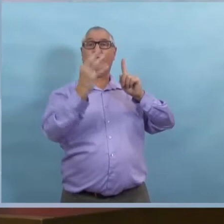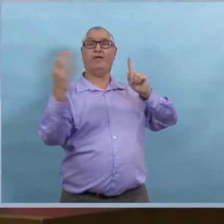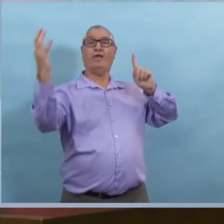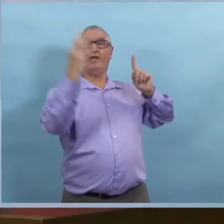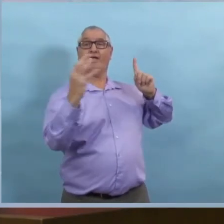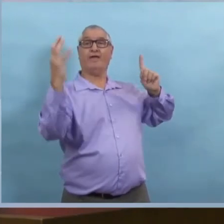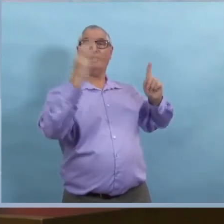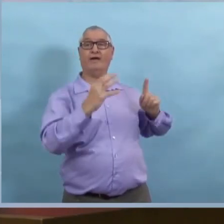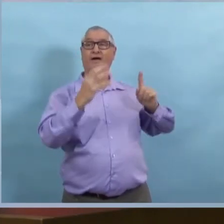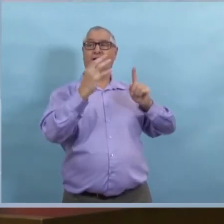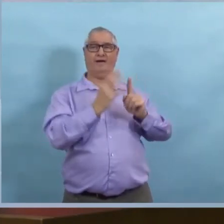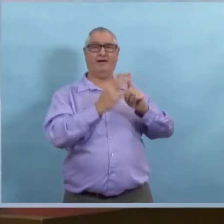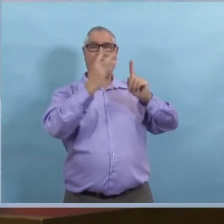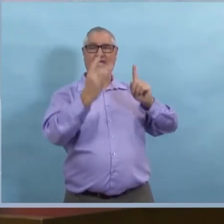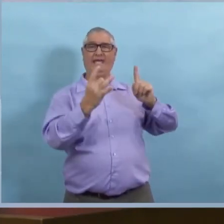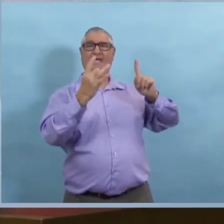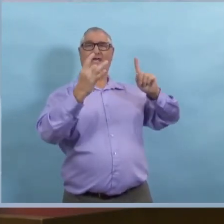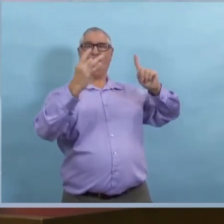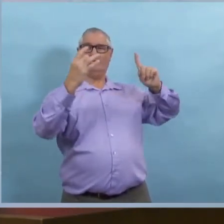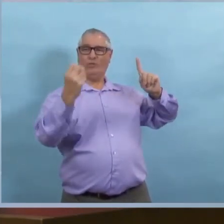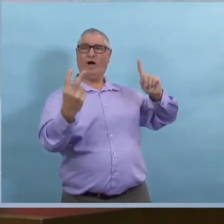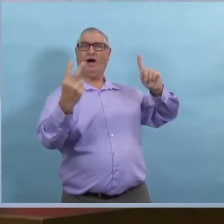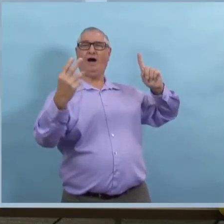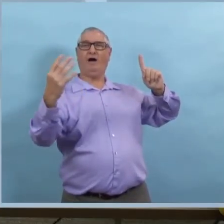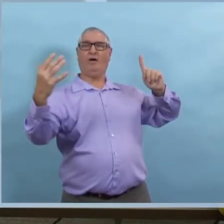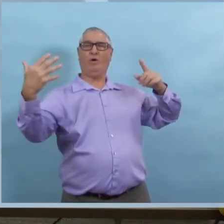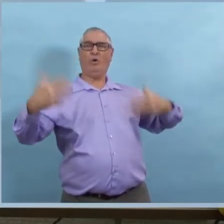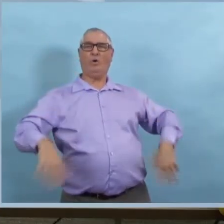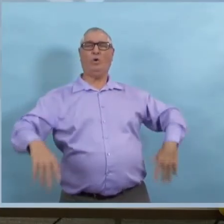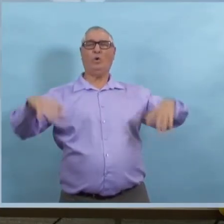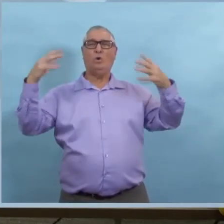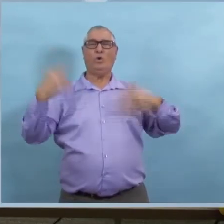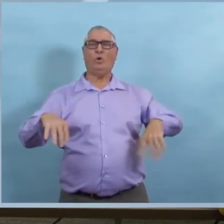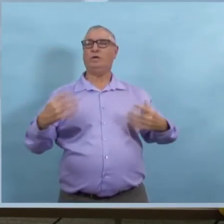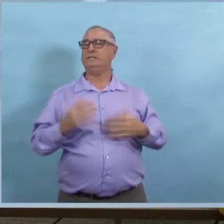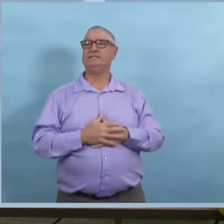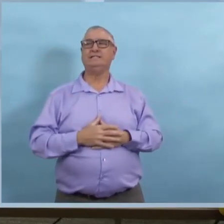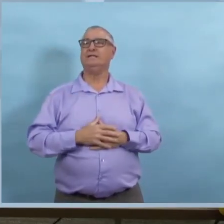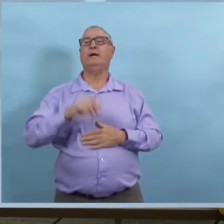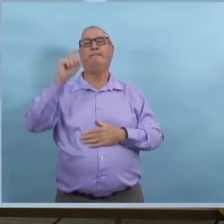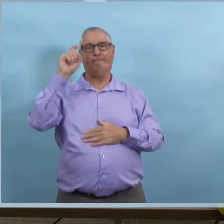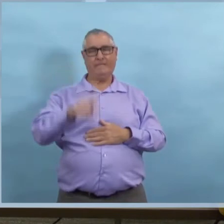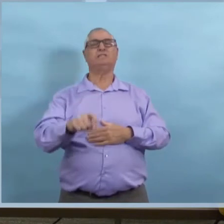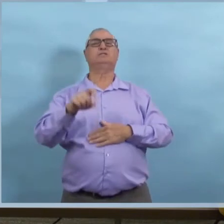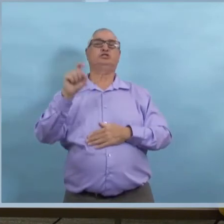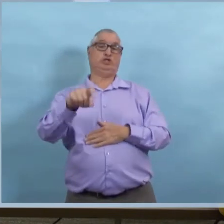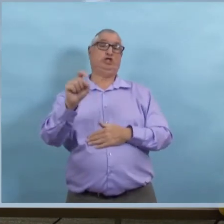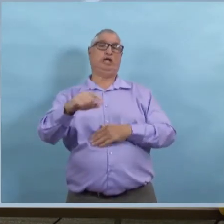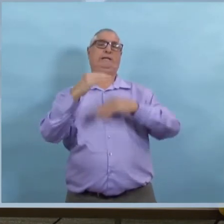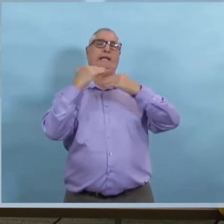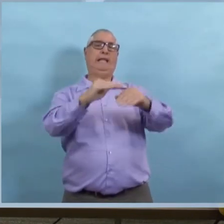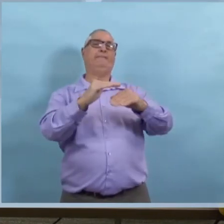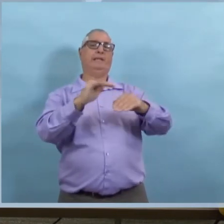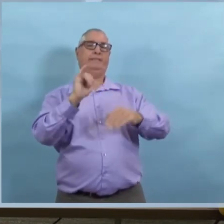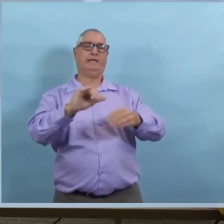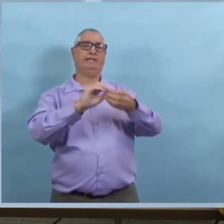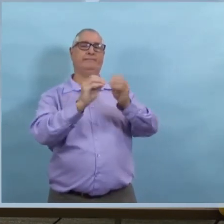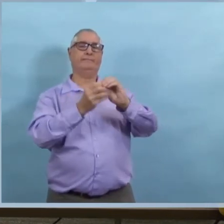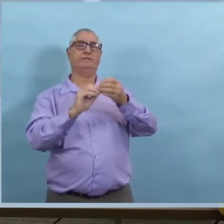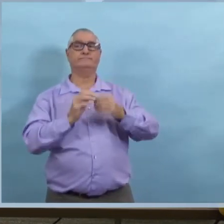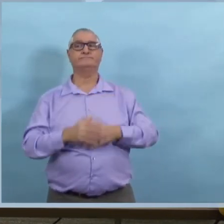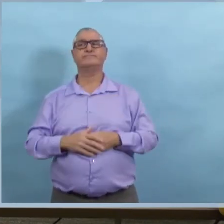vraiment prendre des mesures importantes et décider qui vont être vos contacts rapprochés à l'extérieur de votre maison.